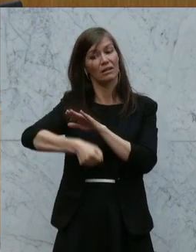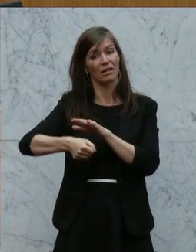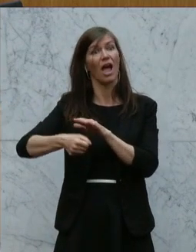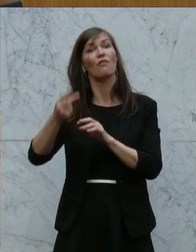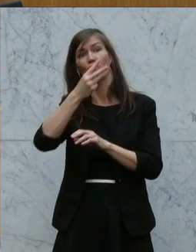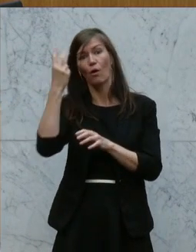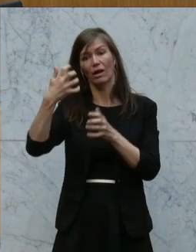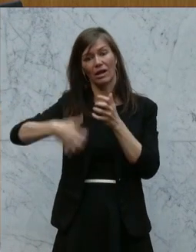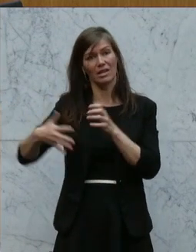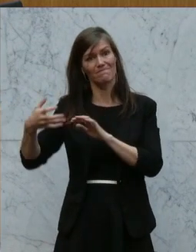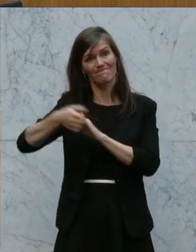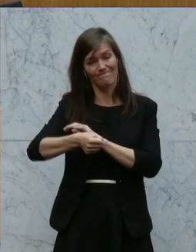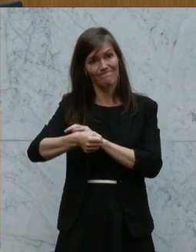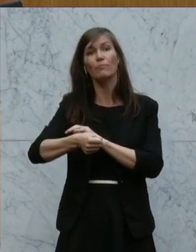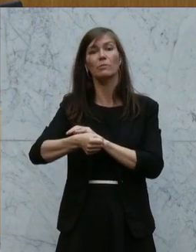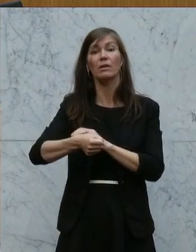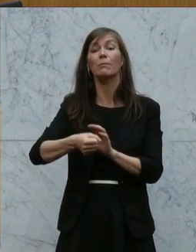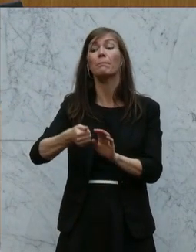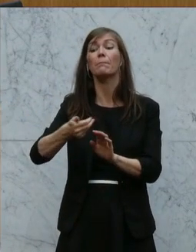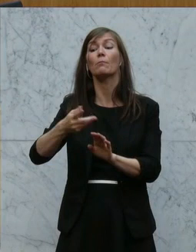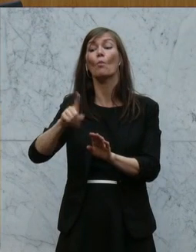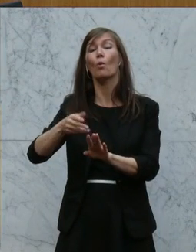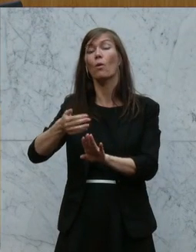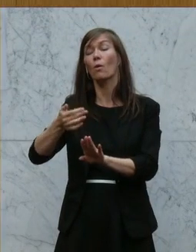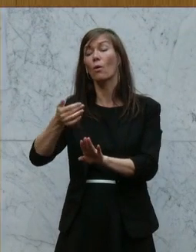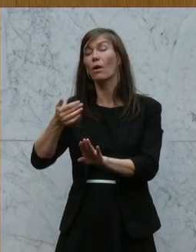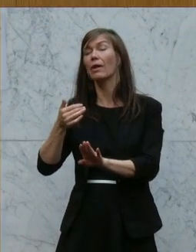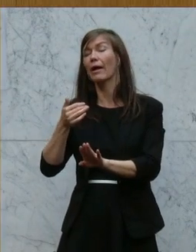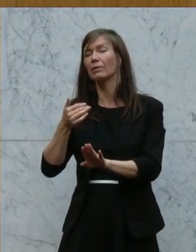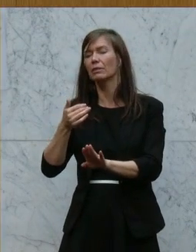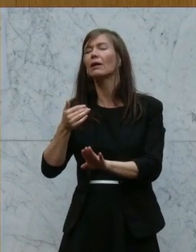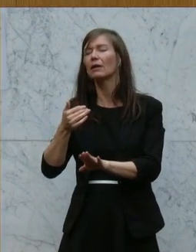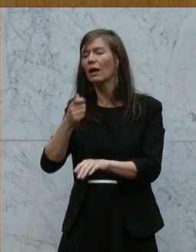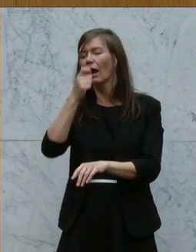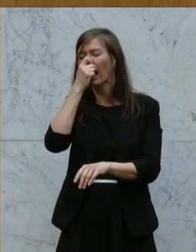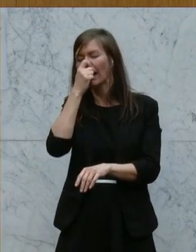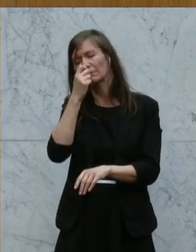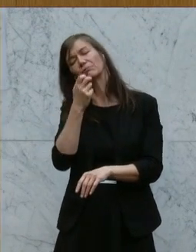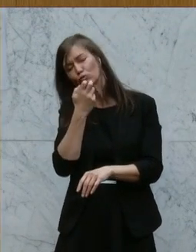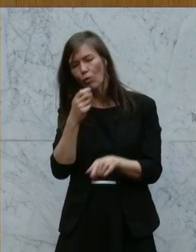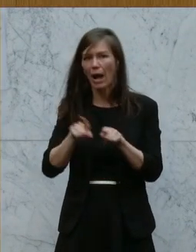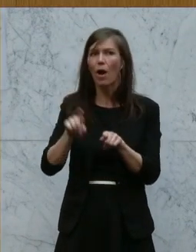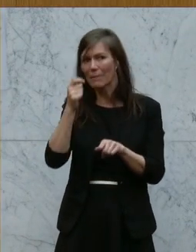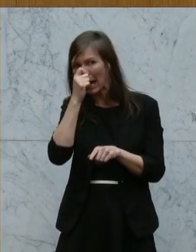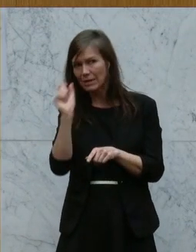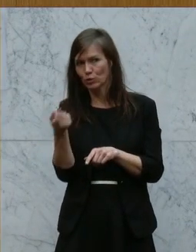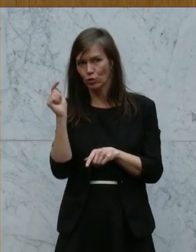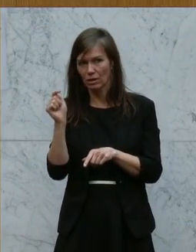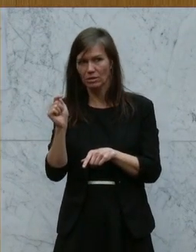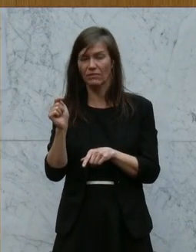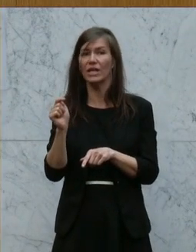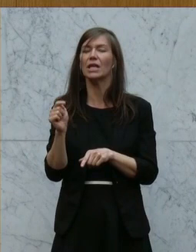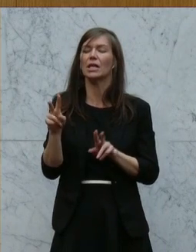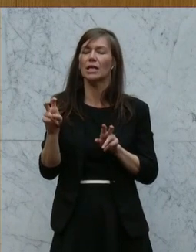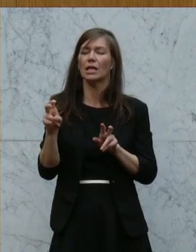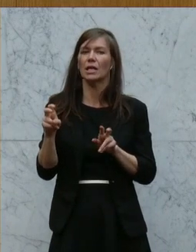Monate davor begonnen hat, Gas, Energie, aber insbesondere Gas als Waffe einzusetzen, damit Europa in die Knie zu zwingen,